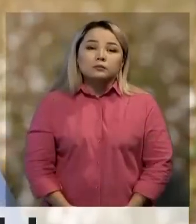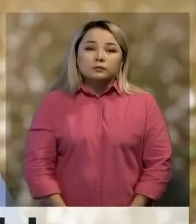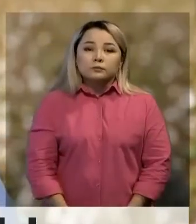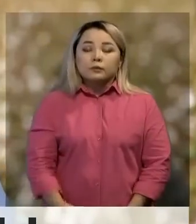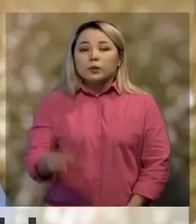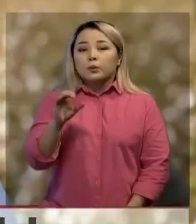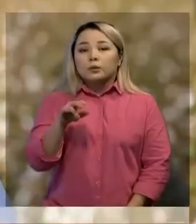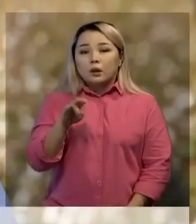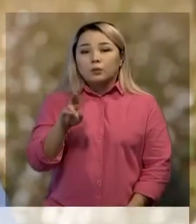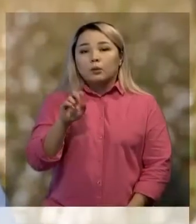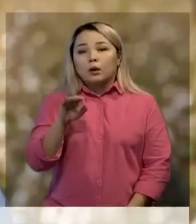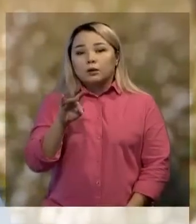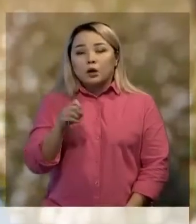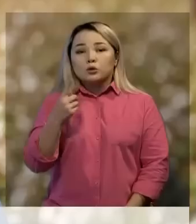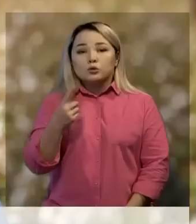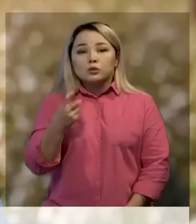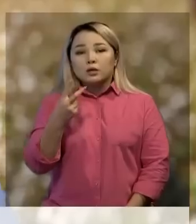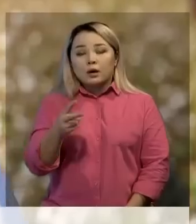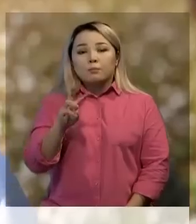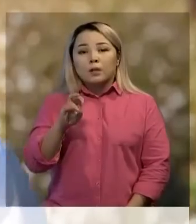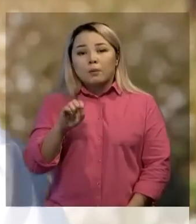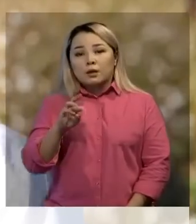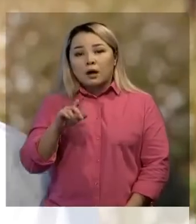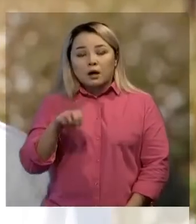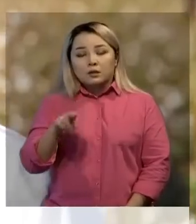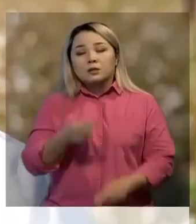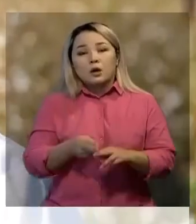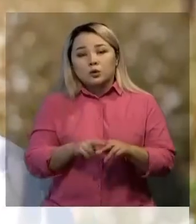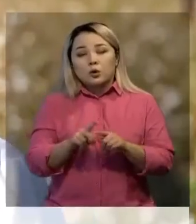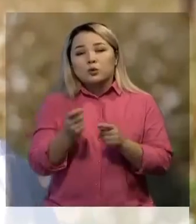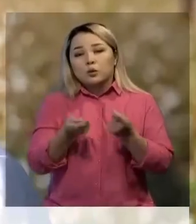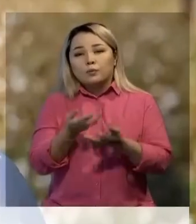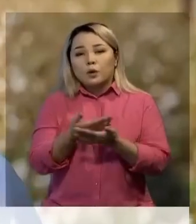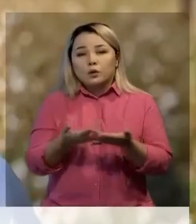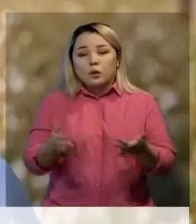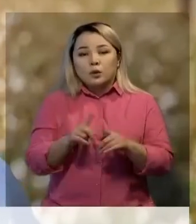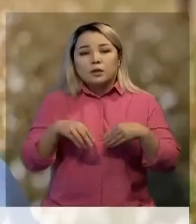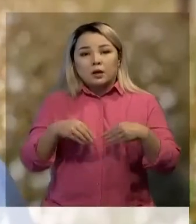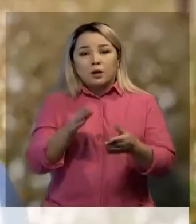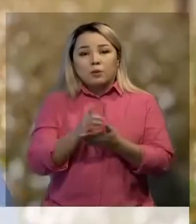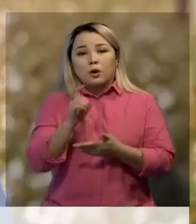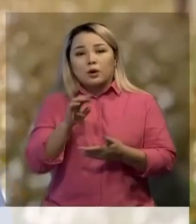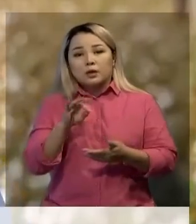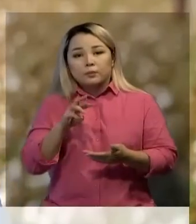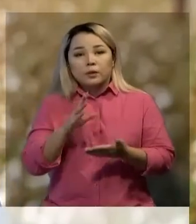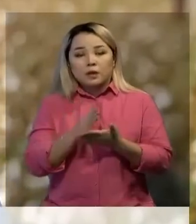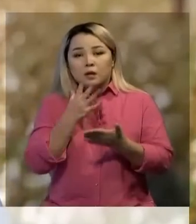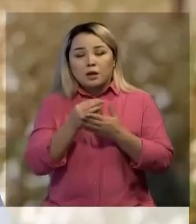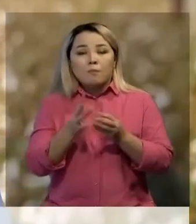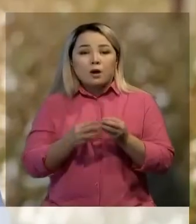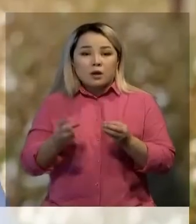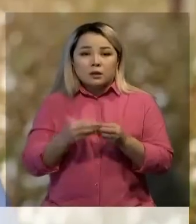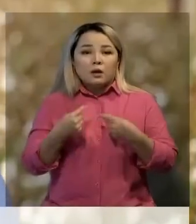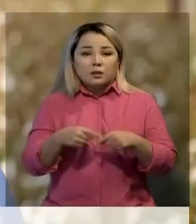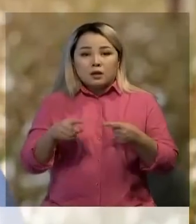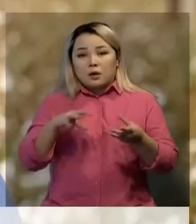Султан Бұқара 102, наманған 77 сынды тұқым түрлер егіледі. Мәселен, қарезм өңірінді бар мақта басқа